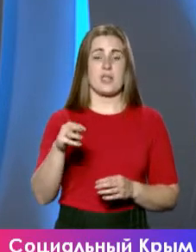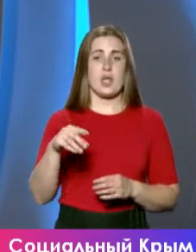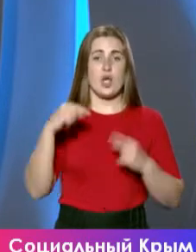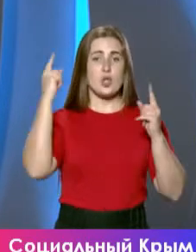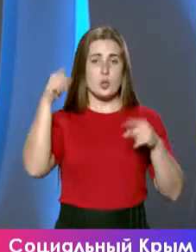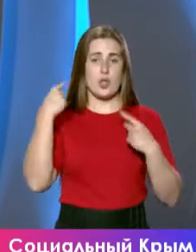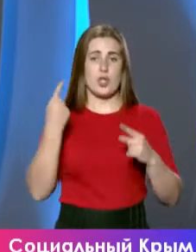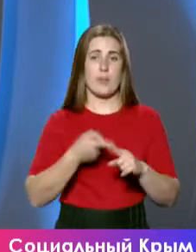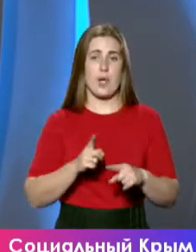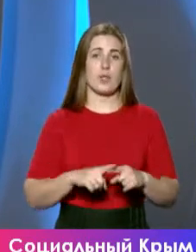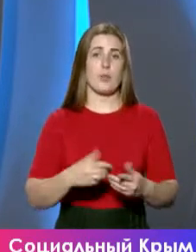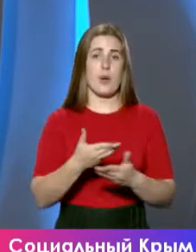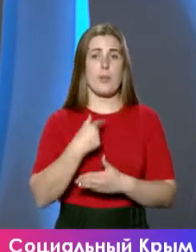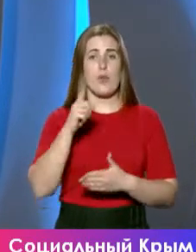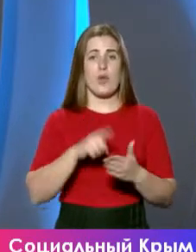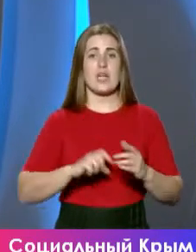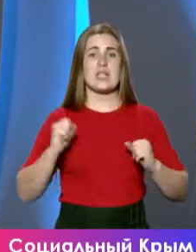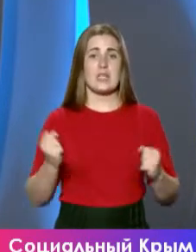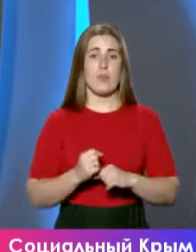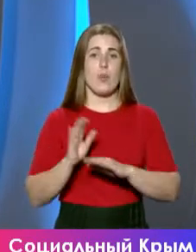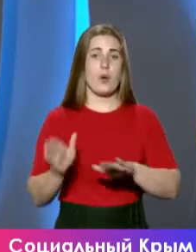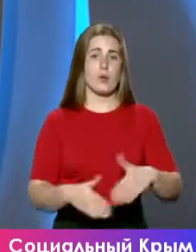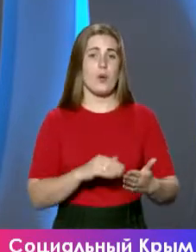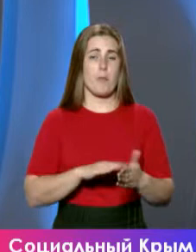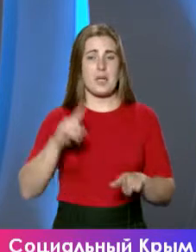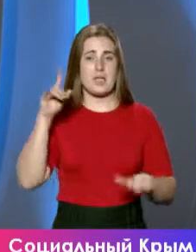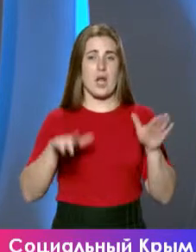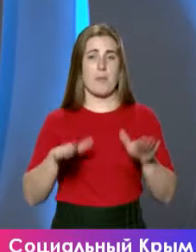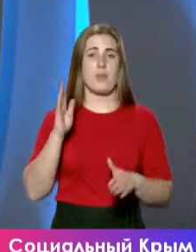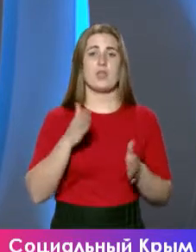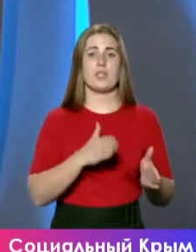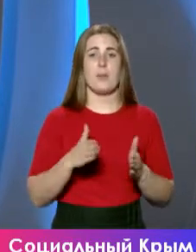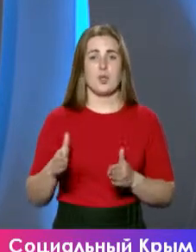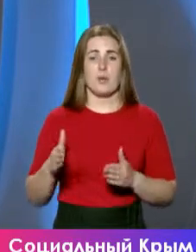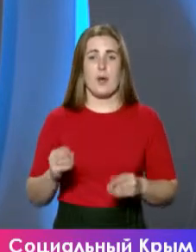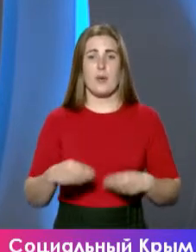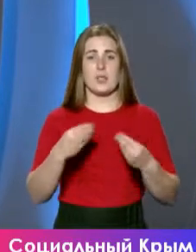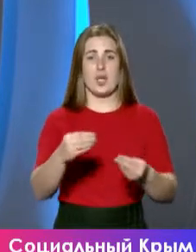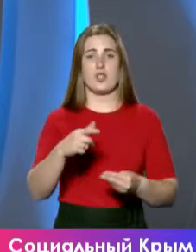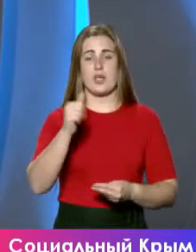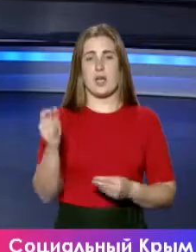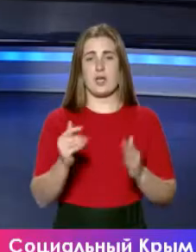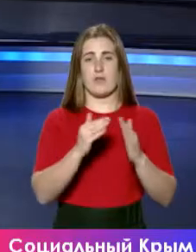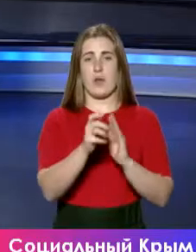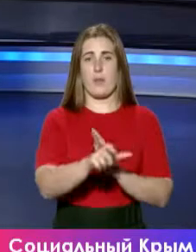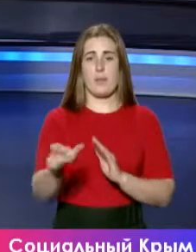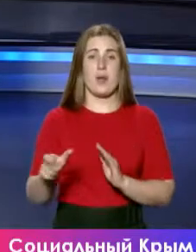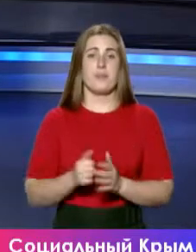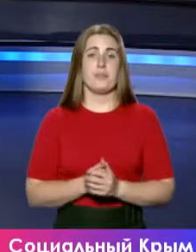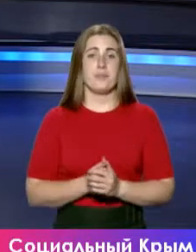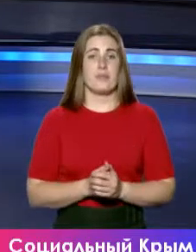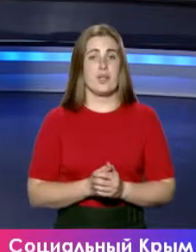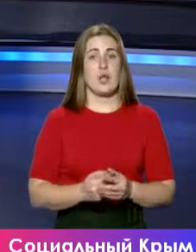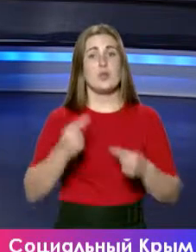Поэтому я уверен, что мы зиму пройдем без всяких колебаний и будет стабильная подача в дома наших крымчан газа. — Но сумасшедшее в